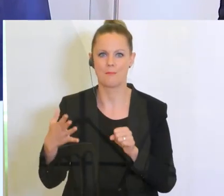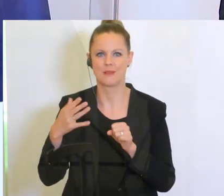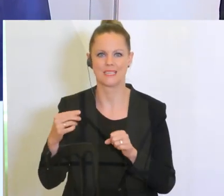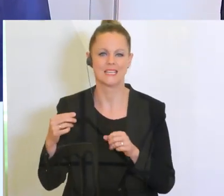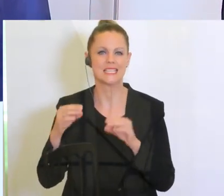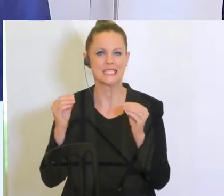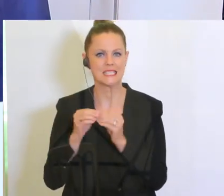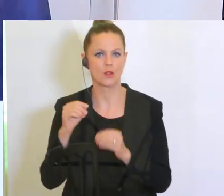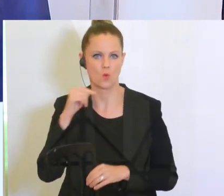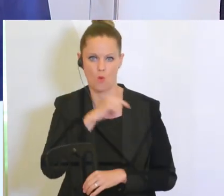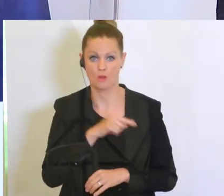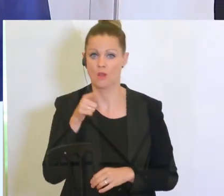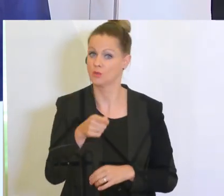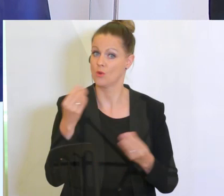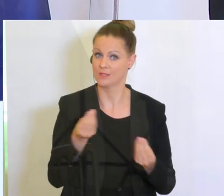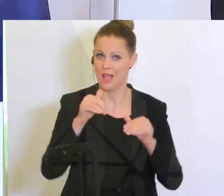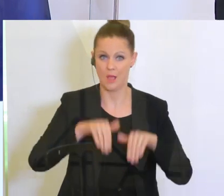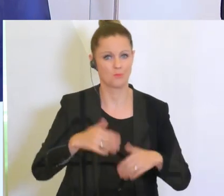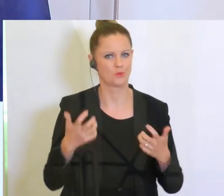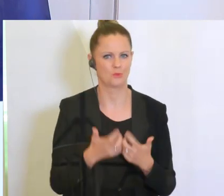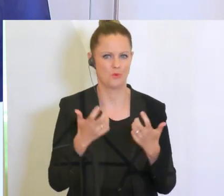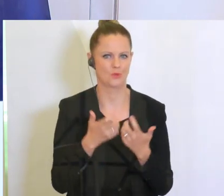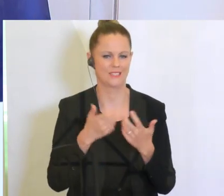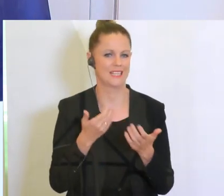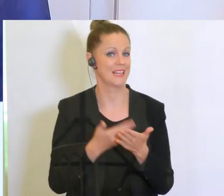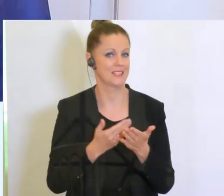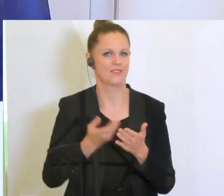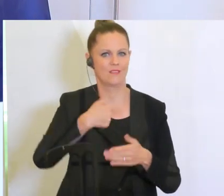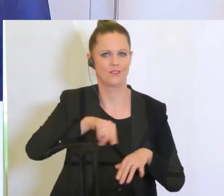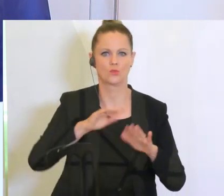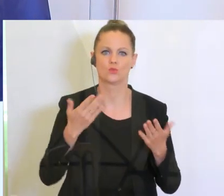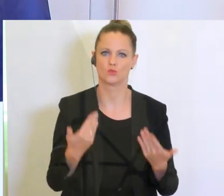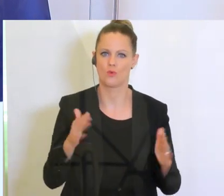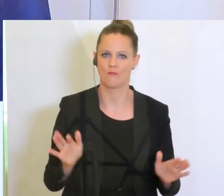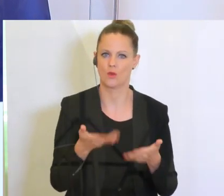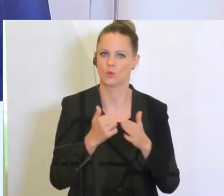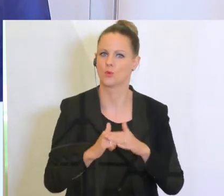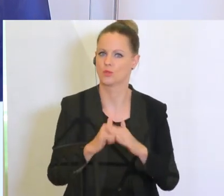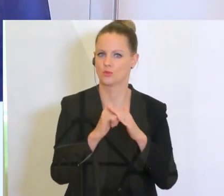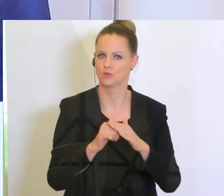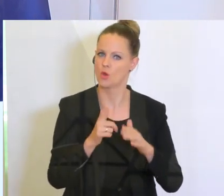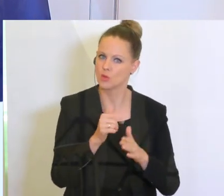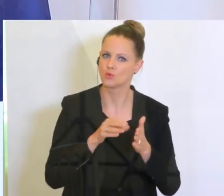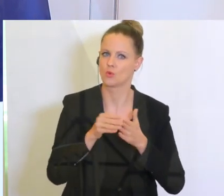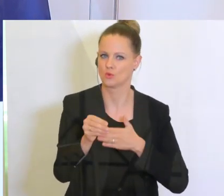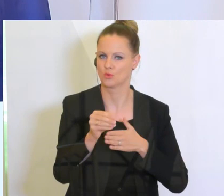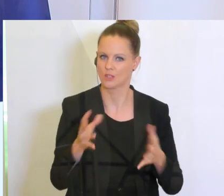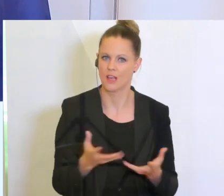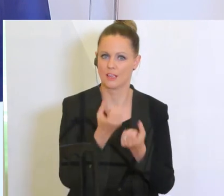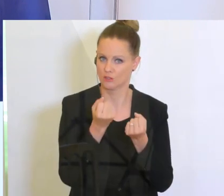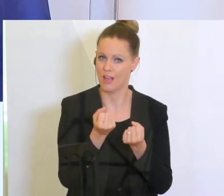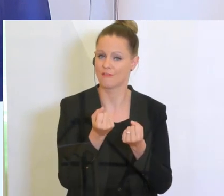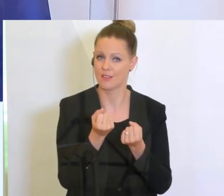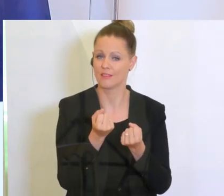sollen vorangehen, sie sollen produziert werden können. Deshalb haben wir diese Förderung, diese Unterstützung, diesen Zuschuss geschaffen,